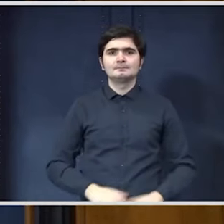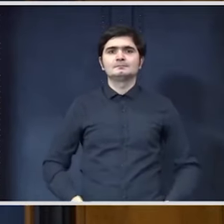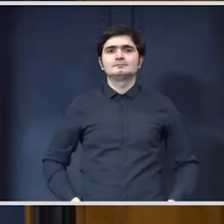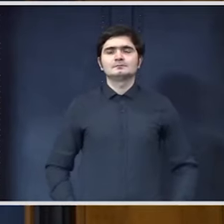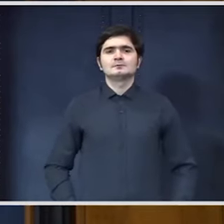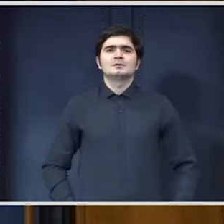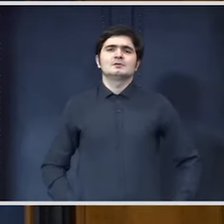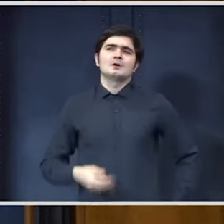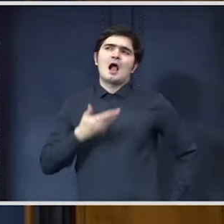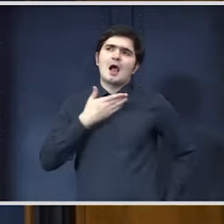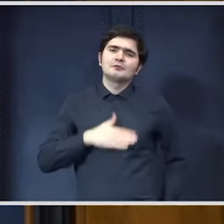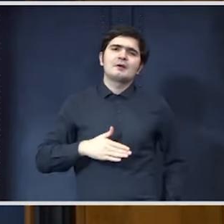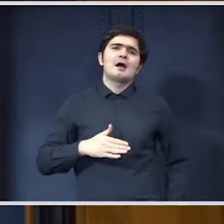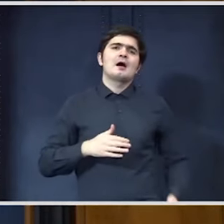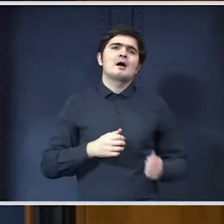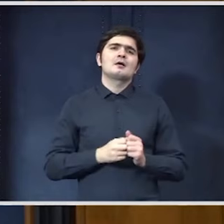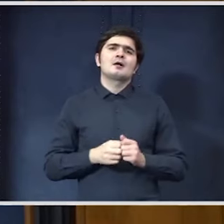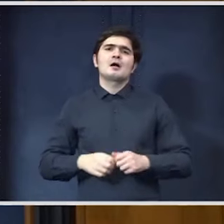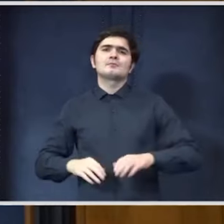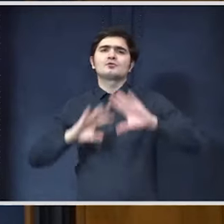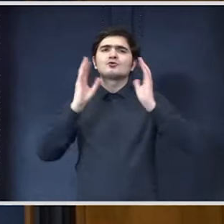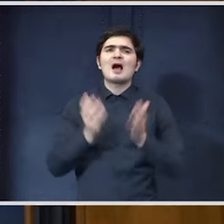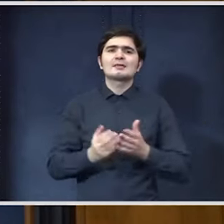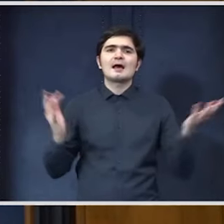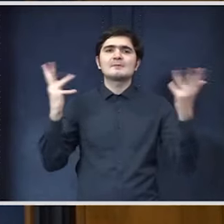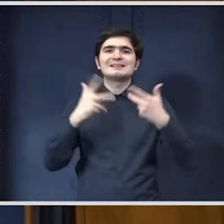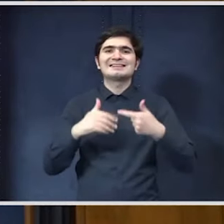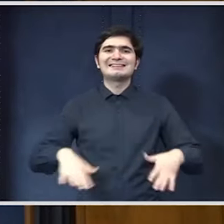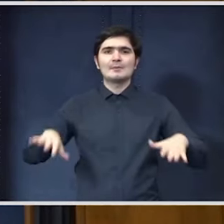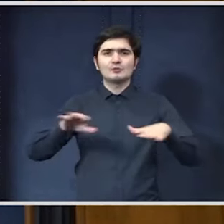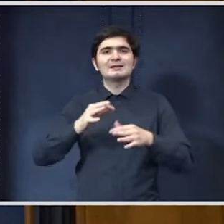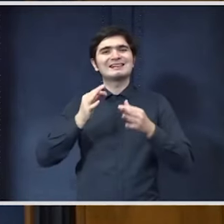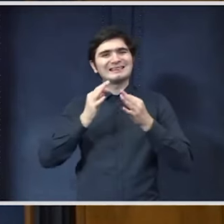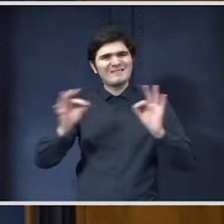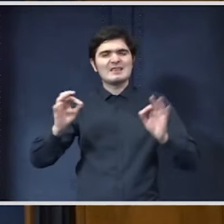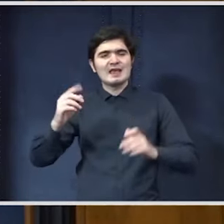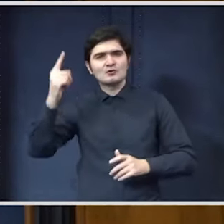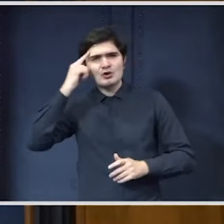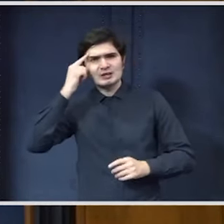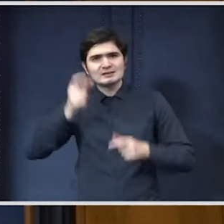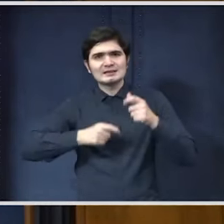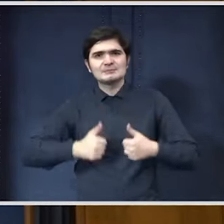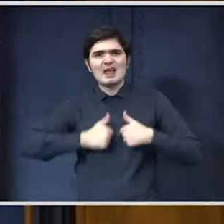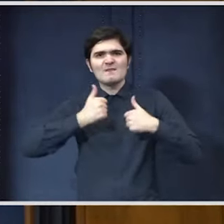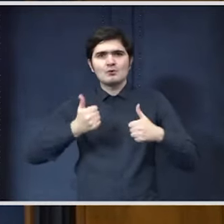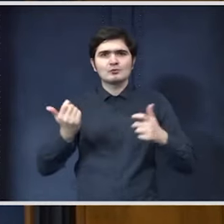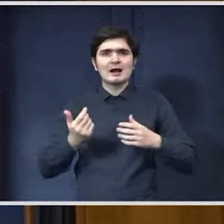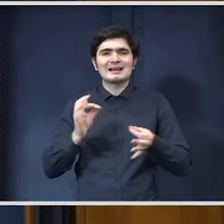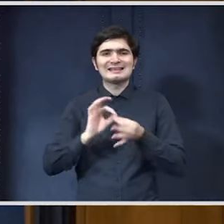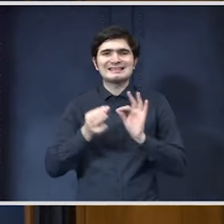Aș vrea ca întreaga administrație publică să fie conștientă de efortul pe care îl presupun